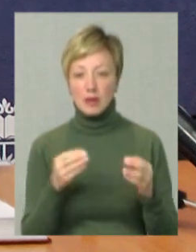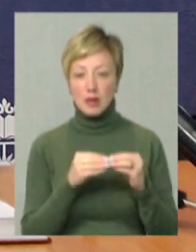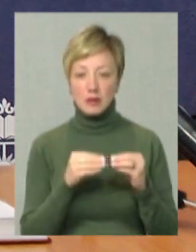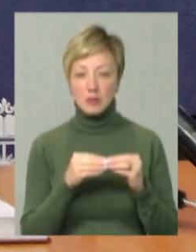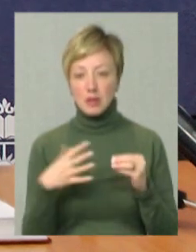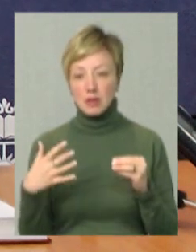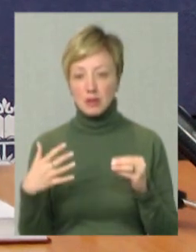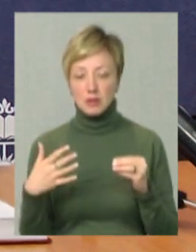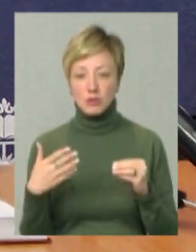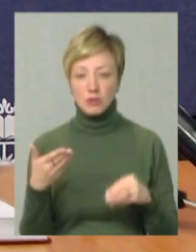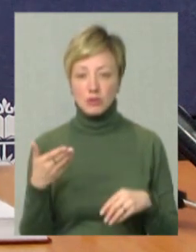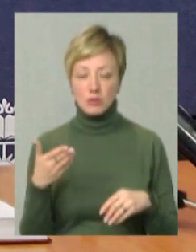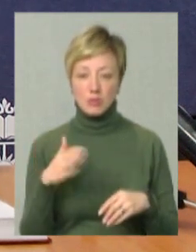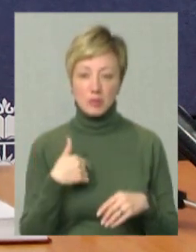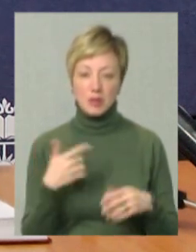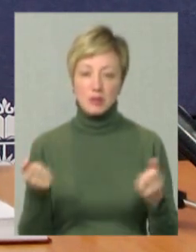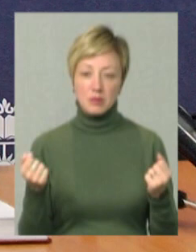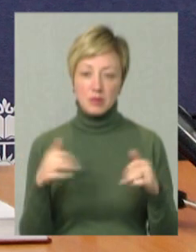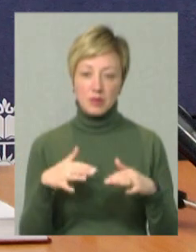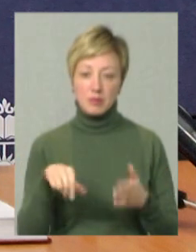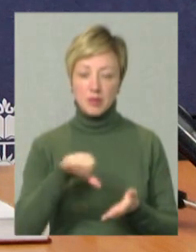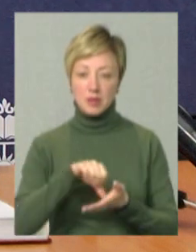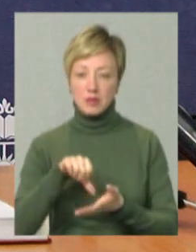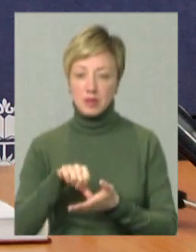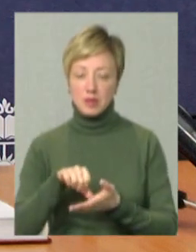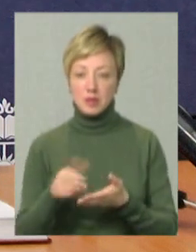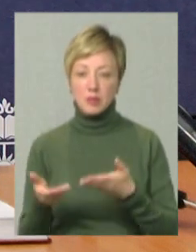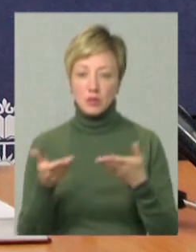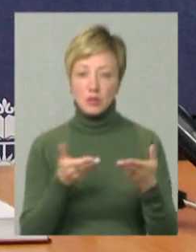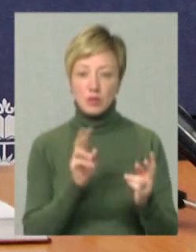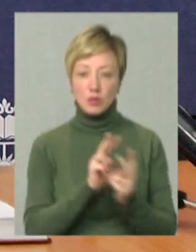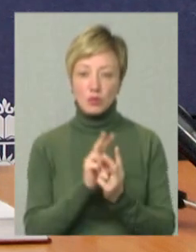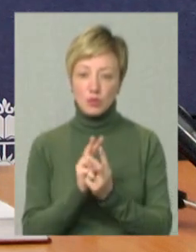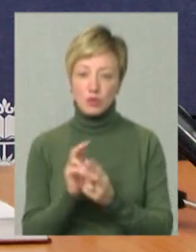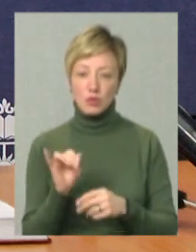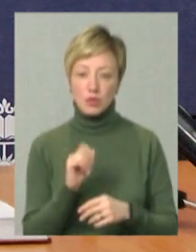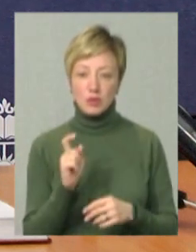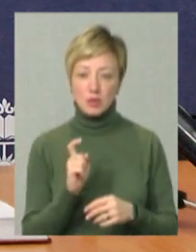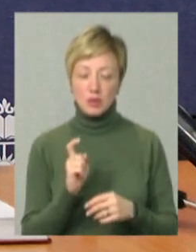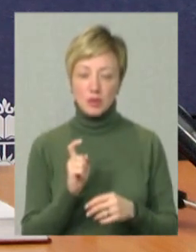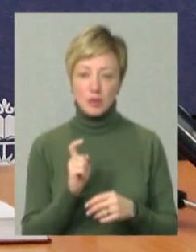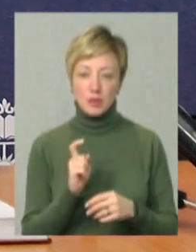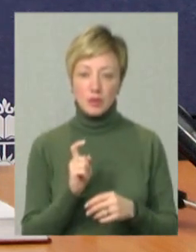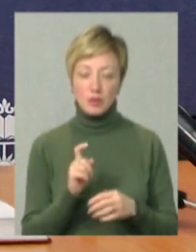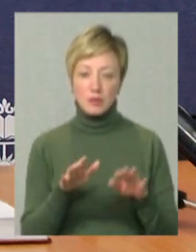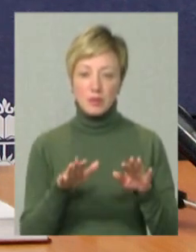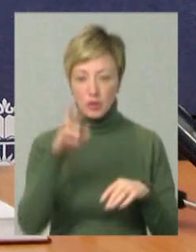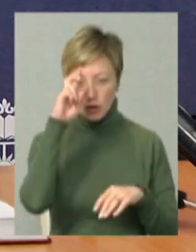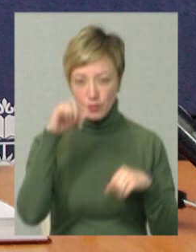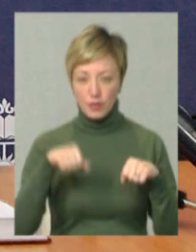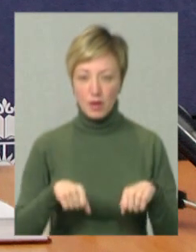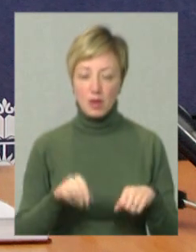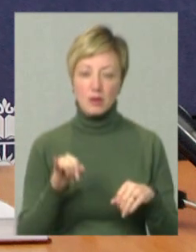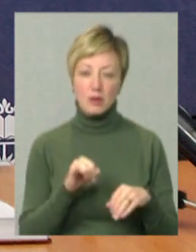10, можливо, 15, ми зберемо представників, запросимо на зустріч із органами